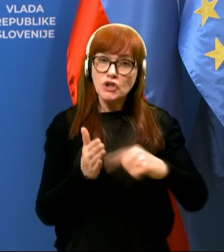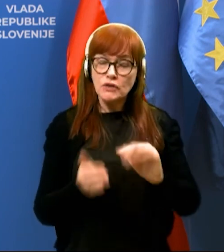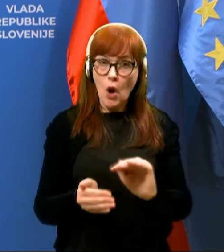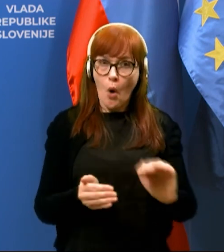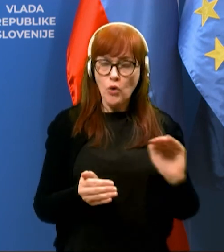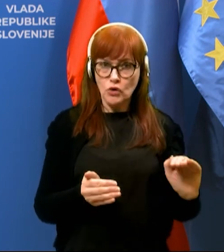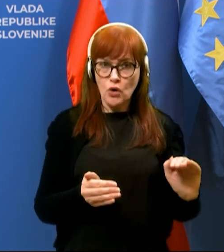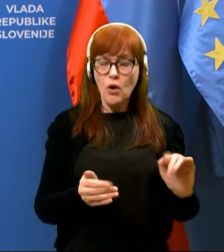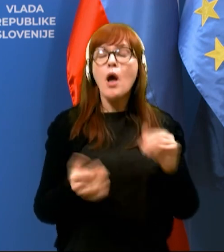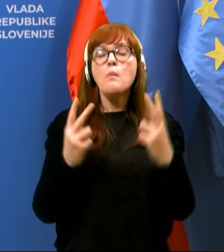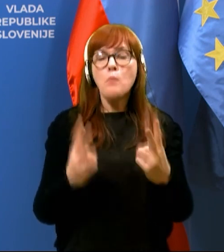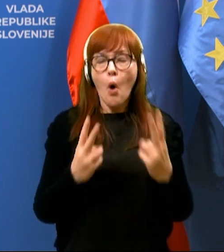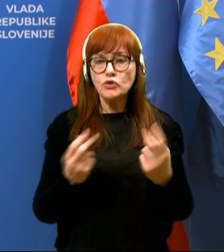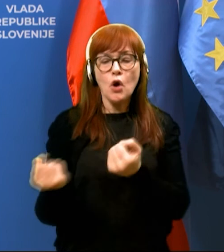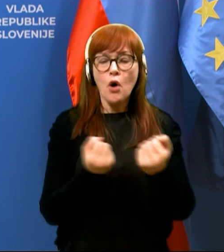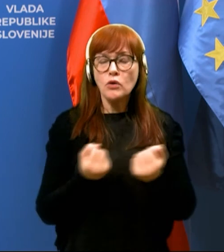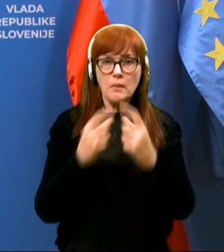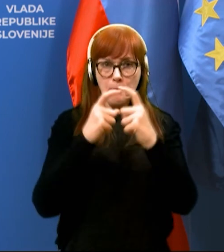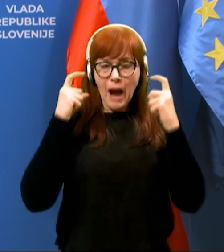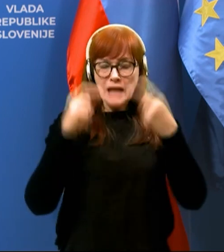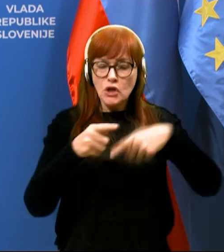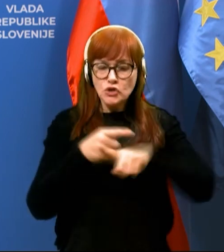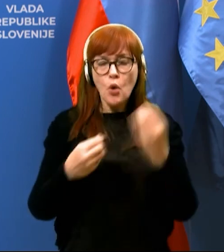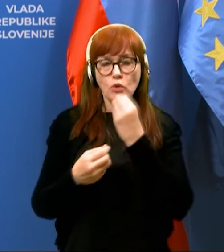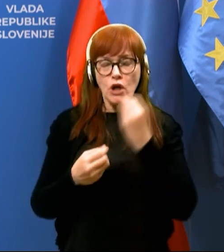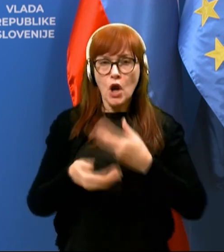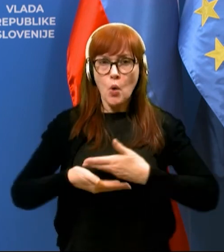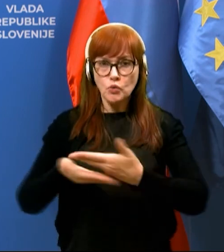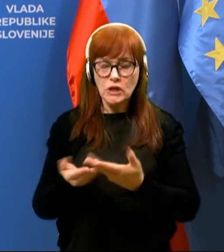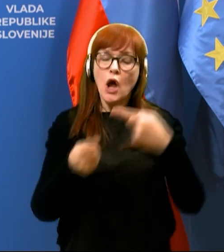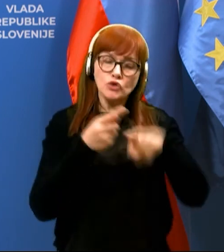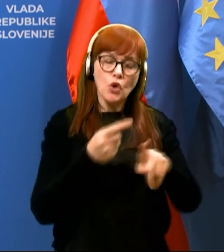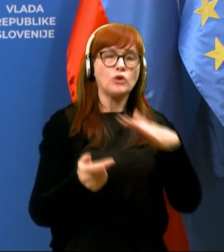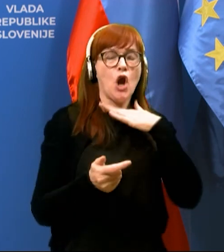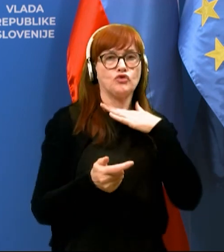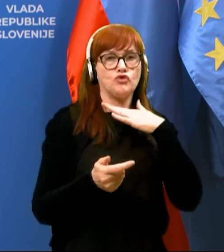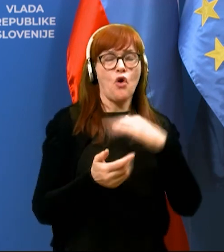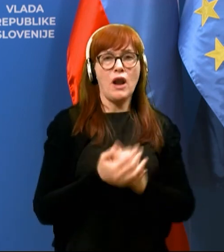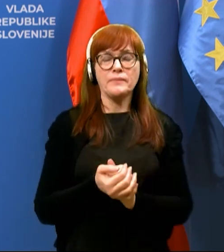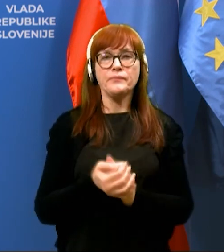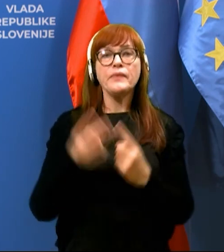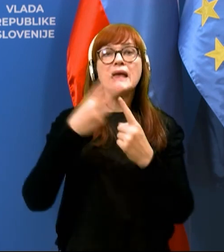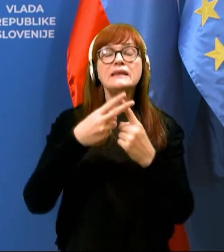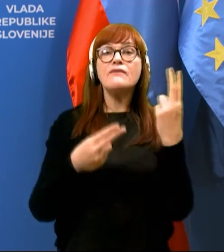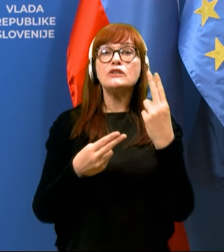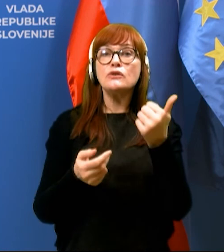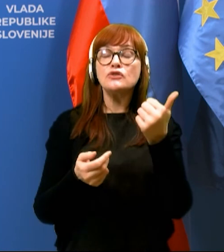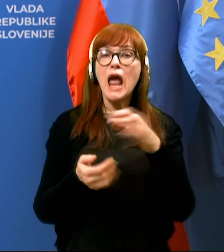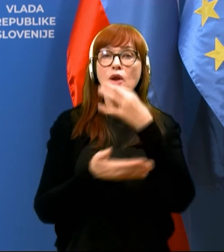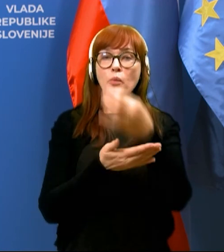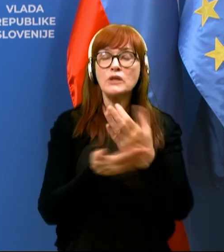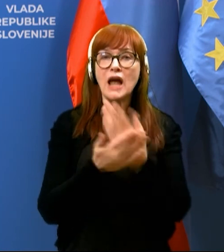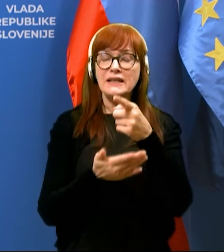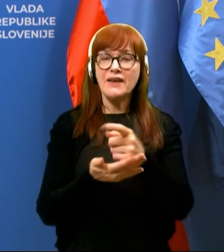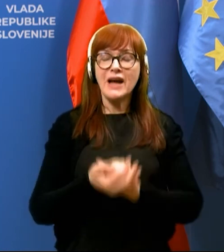možno tudi znošenje mask znotraj očilnic oziroma notraj šole. Pri TV Slovenijo imajo še eno vprašanje za vas.